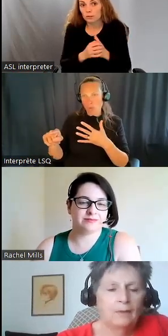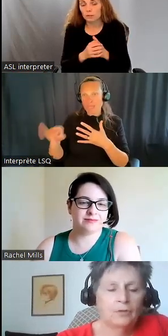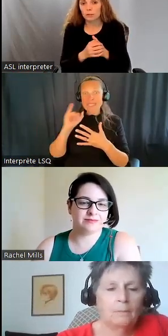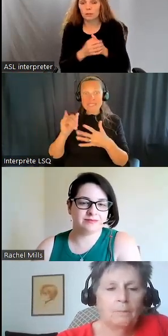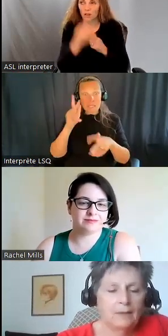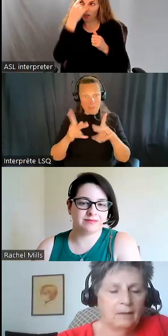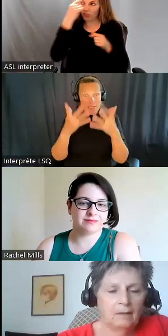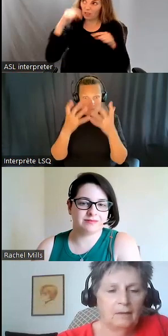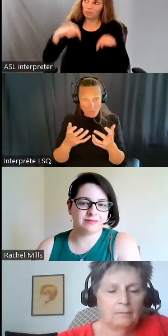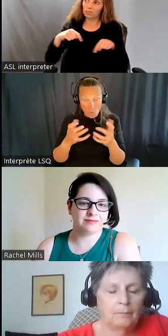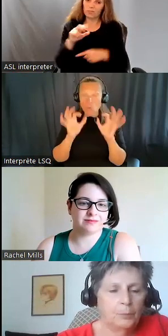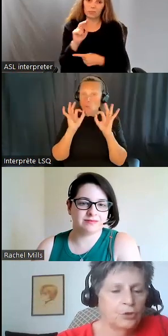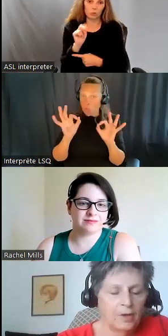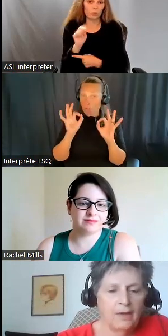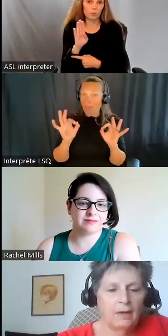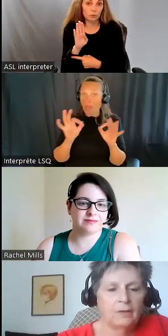mais au Nouveau-Brunswick,